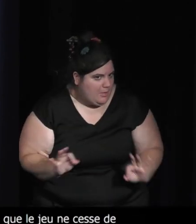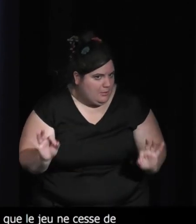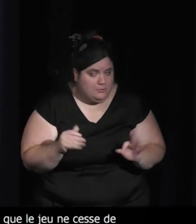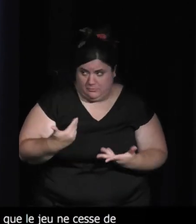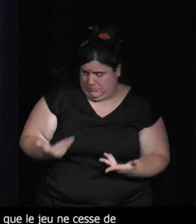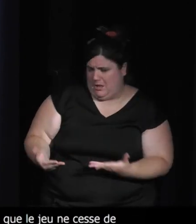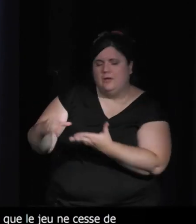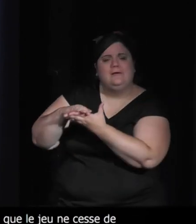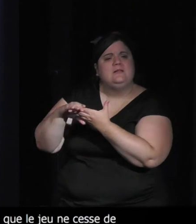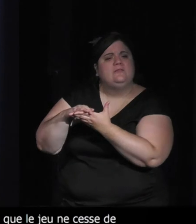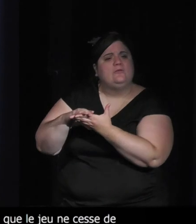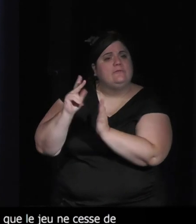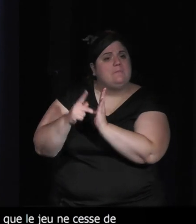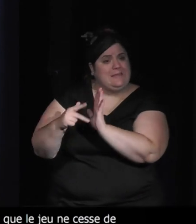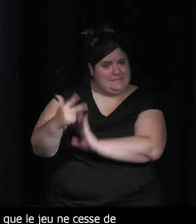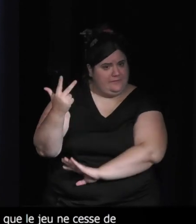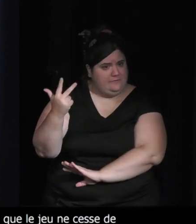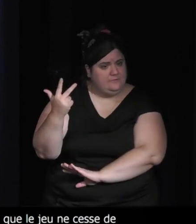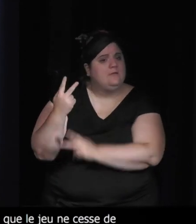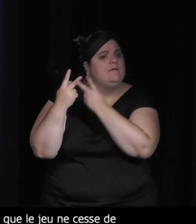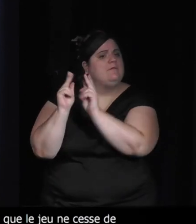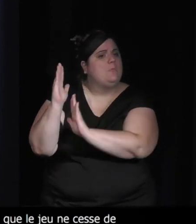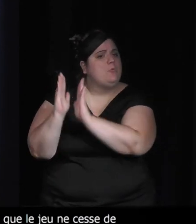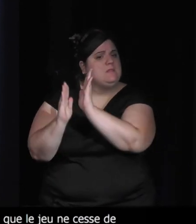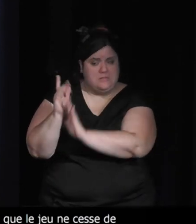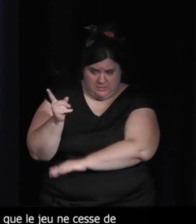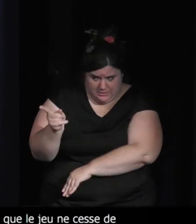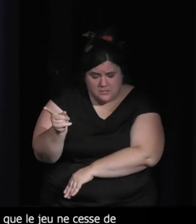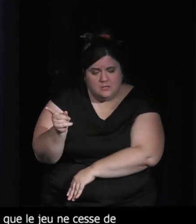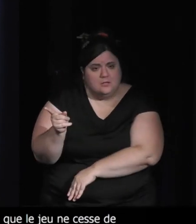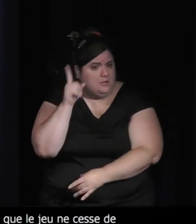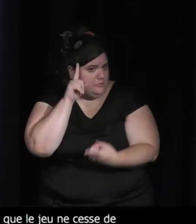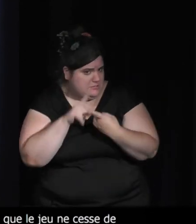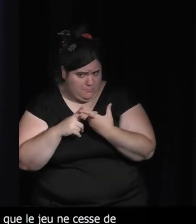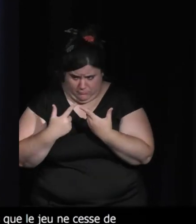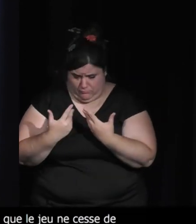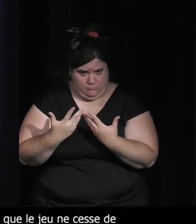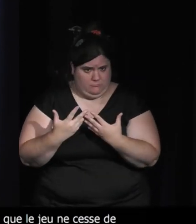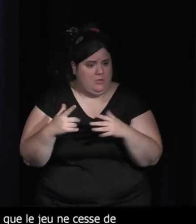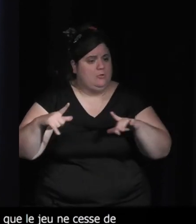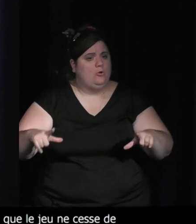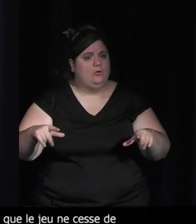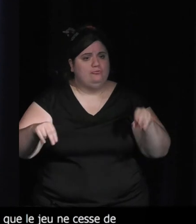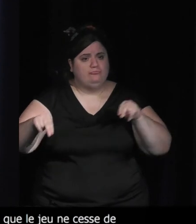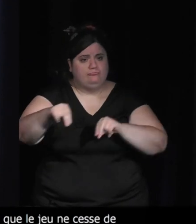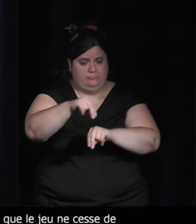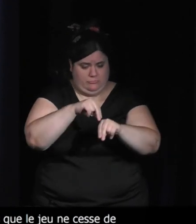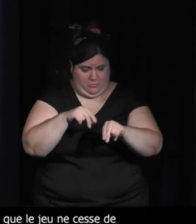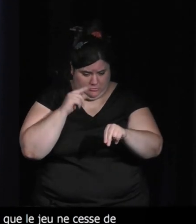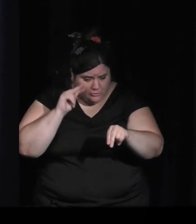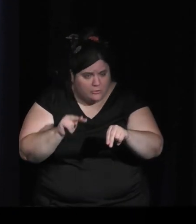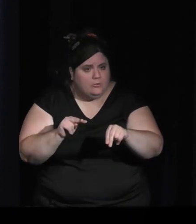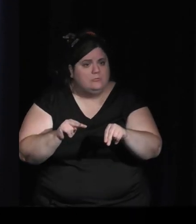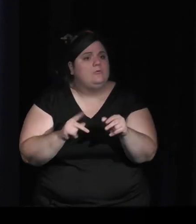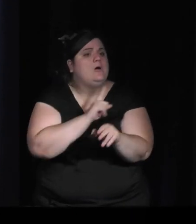un jeu de société des trucs où on ramasse des ressources, là, mais où on perd des ressources et des moyens de production au fur et à mesure